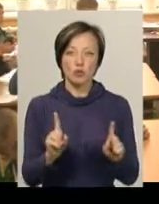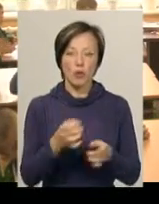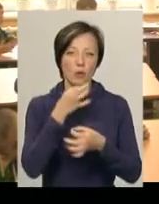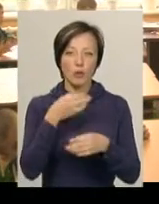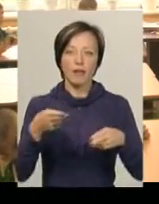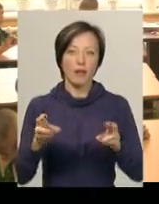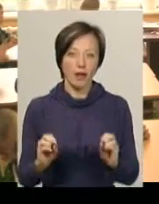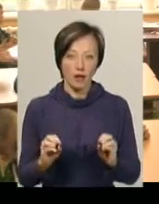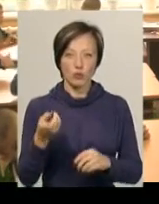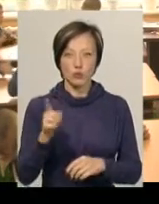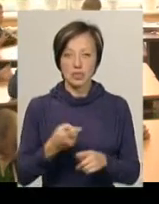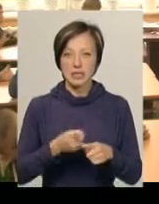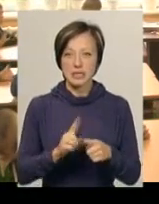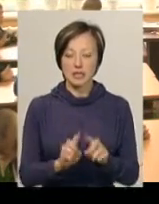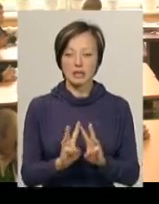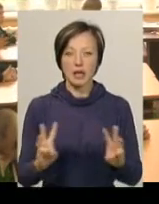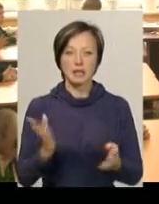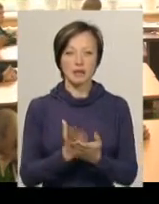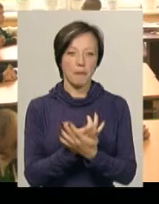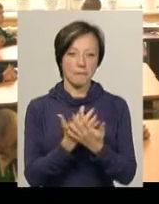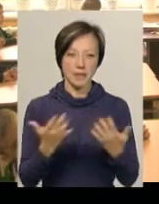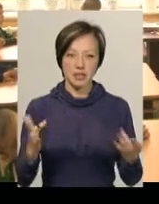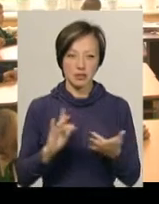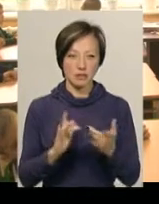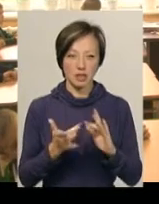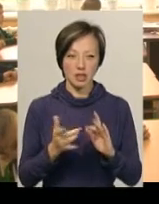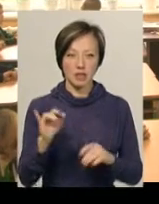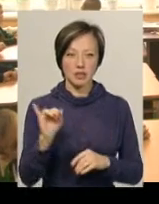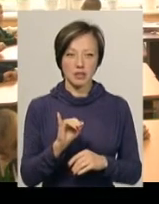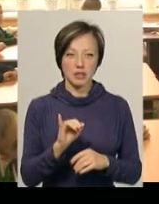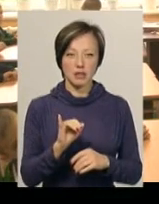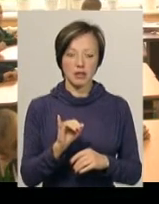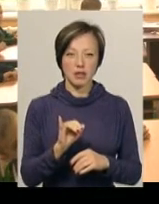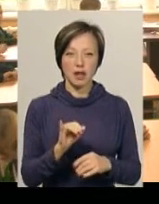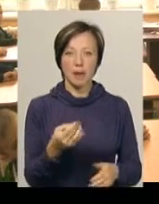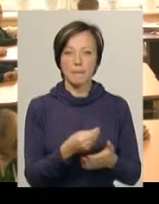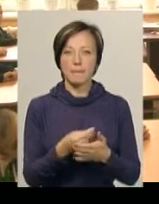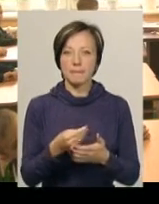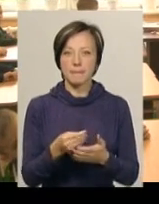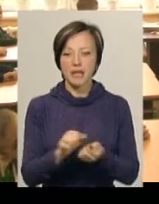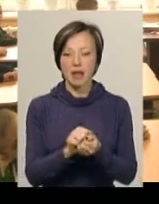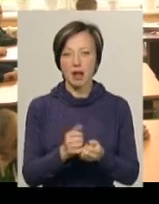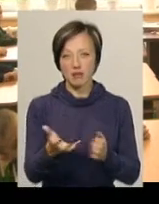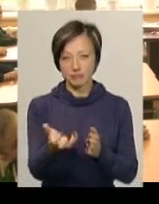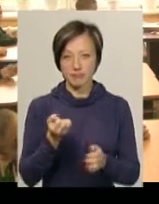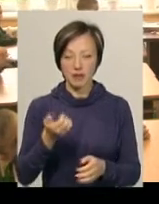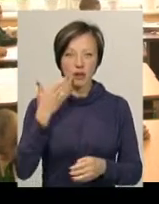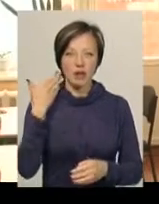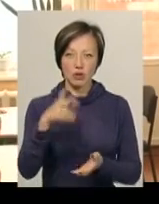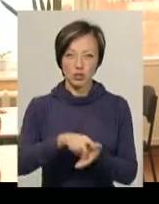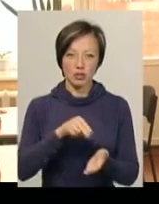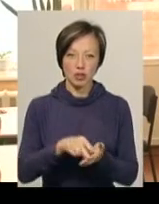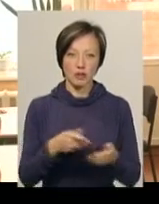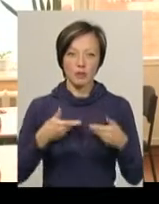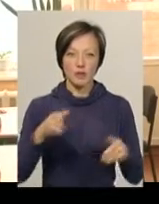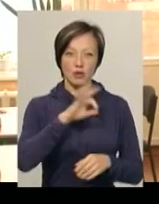будь-де, тому що цих сайтів є безліч в інтернеті і матеріали дуже легко звідти дістати, скачати.